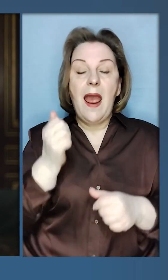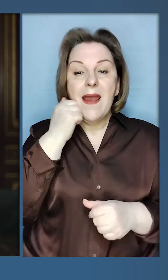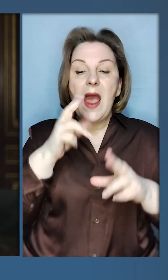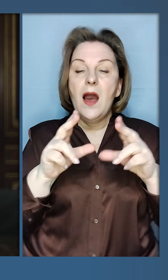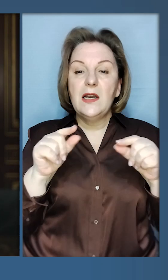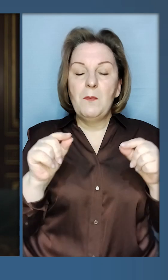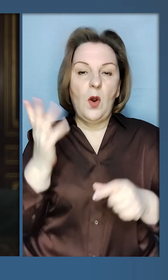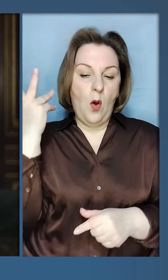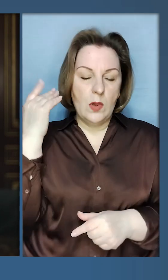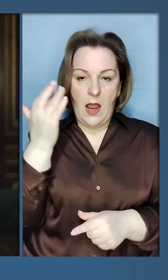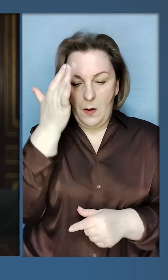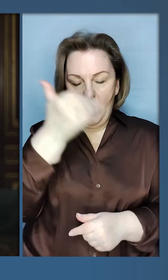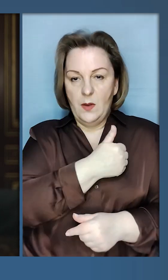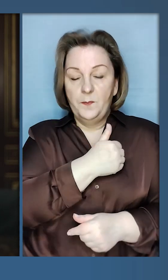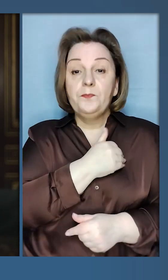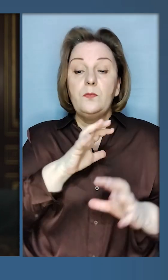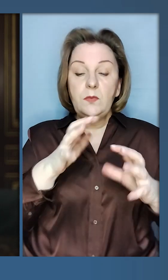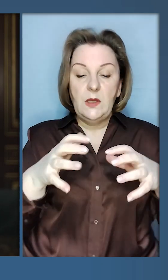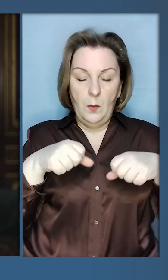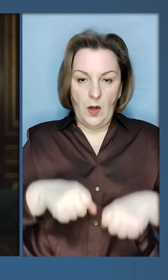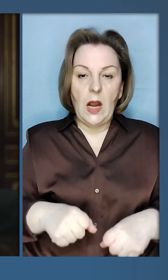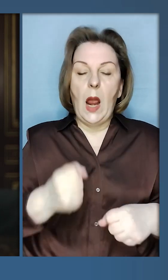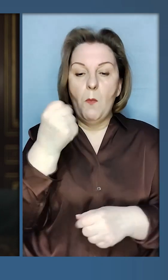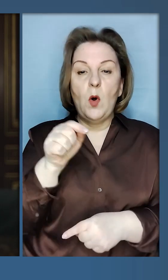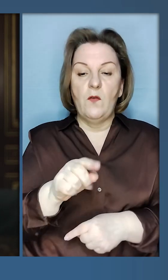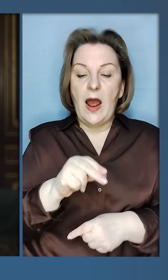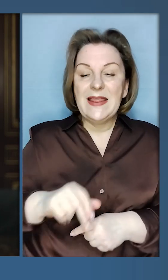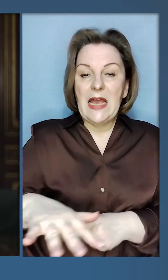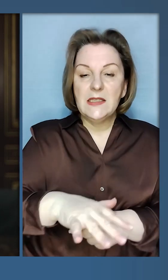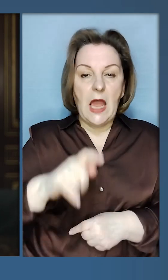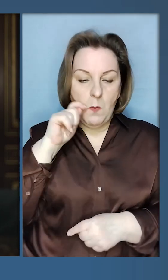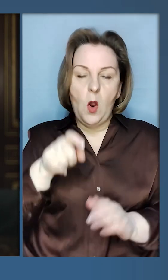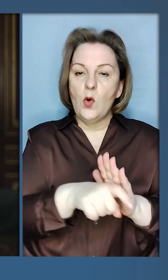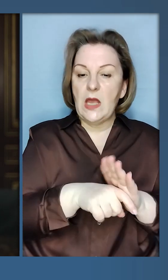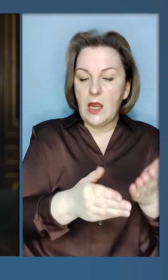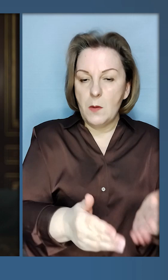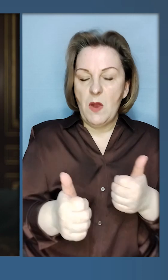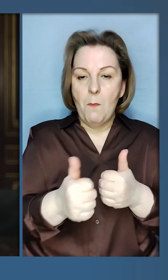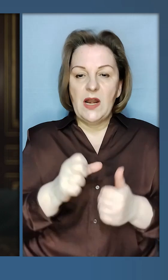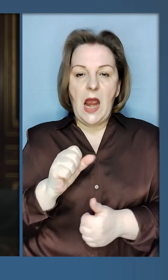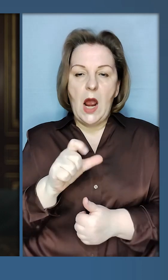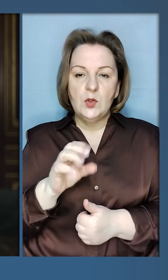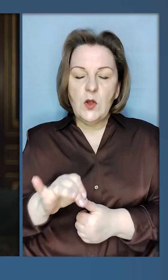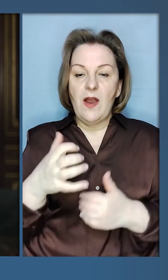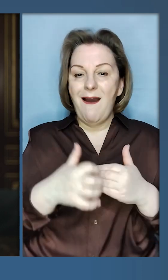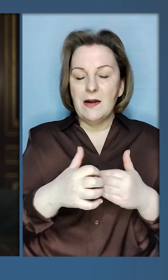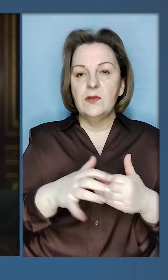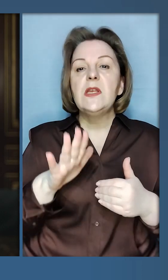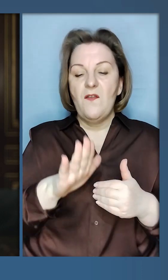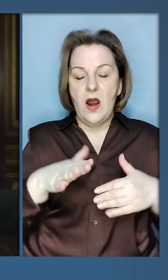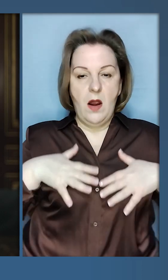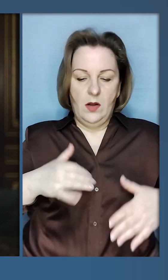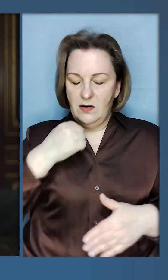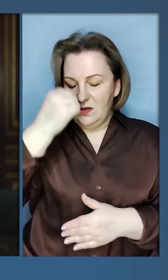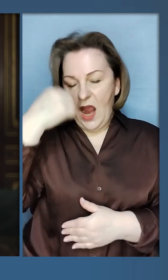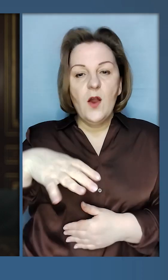колись претендував. Міжнародне право переможе саме тут, на землях України, на Донбасі, в Приазові, на Херсонщині і